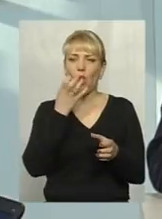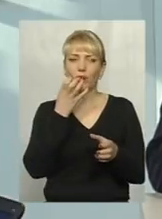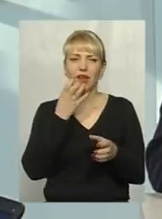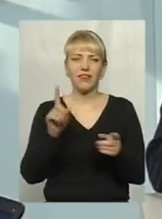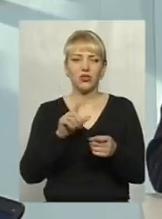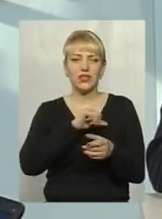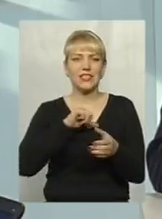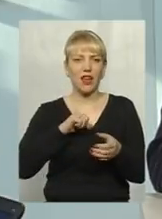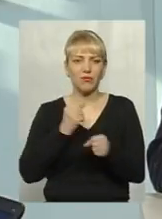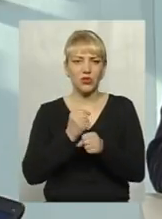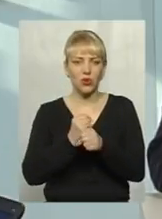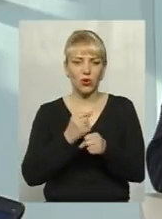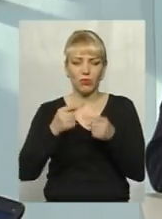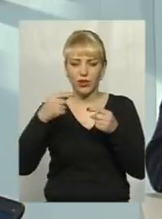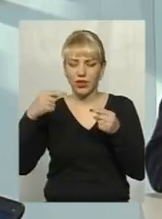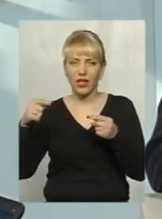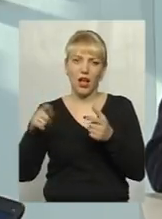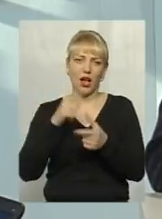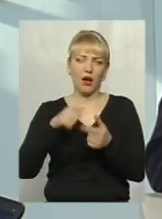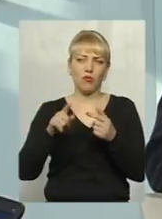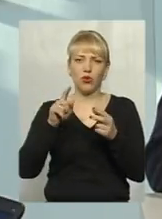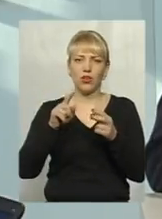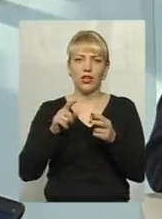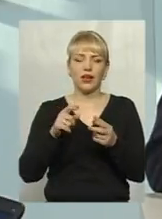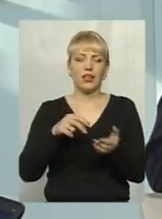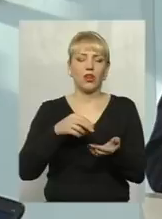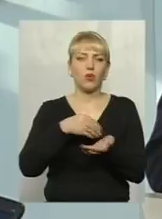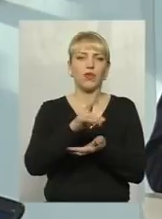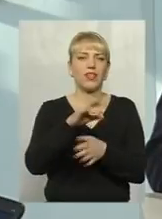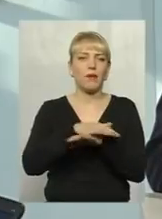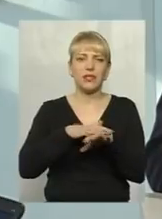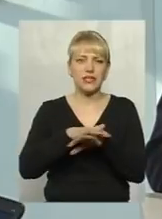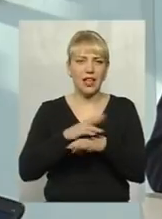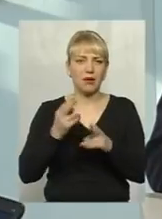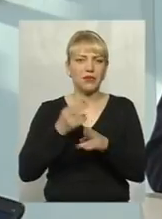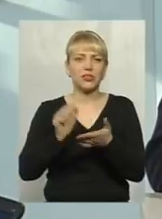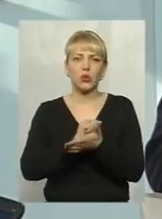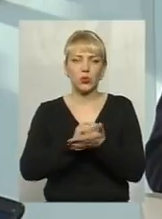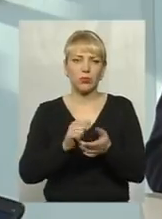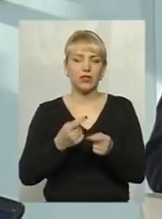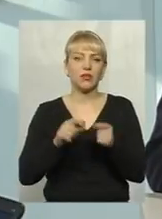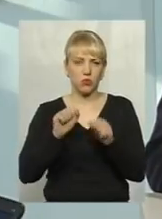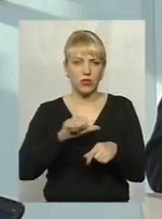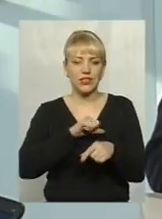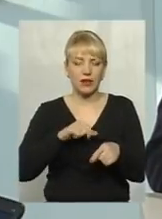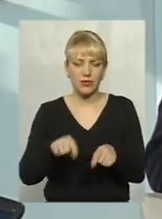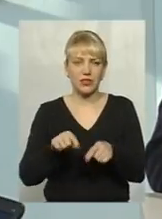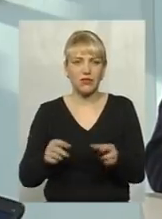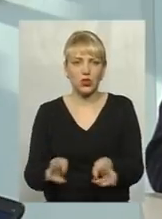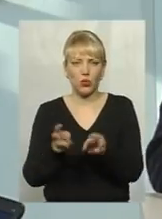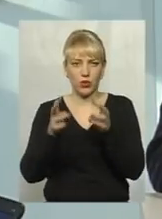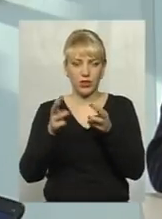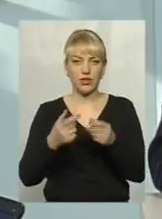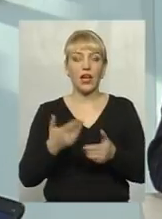самотужки або куплений непонятно де на базарі, також він може призвести до того, що він може загорітися. Крім того, якщо порушувати